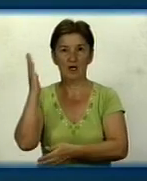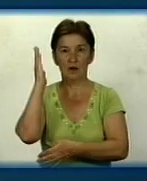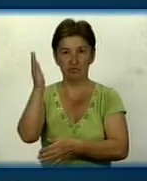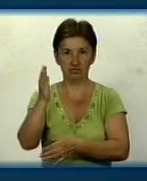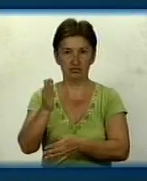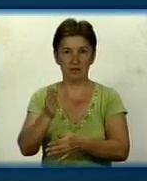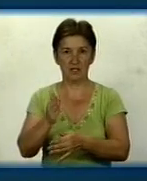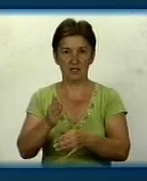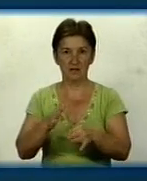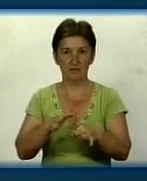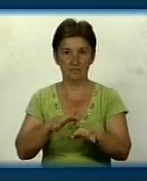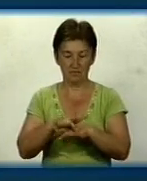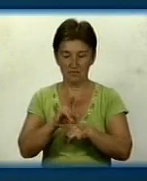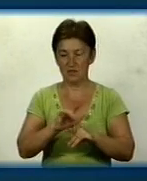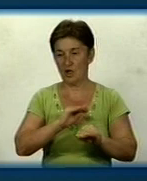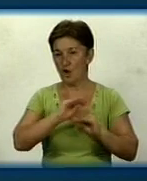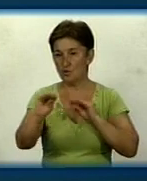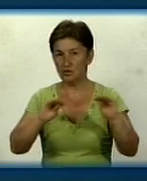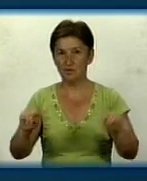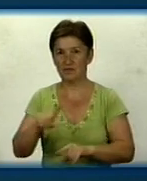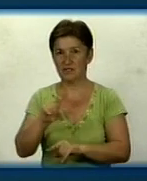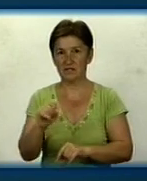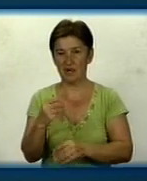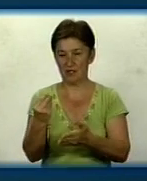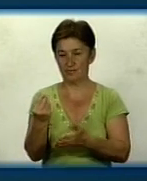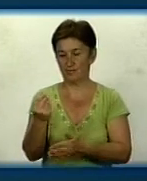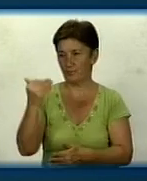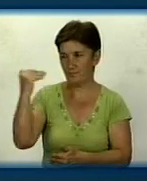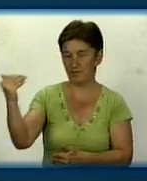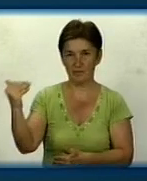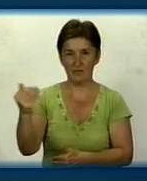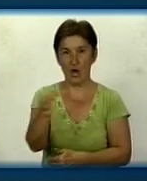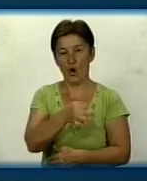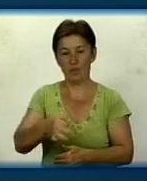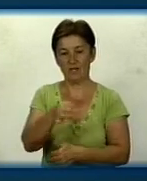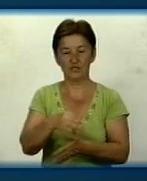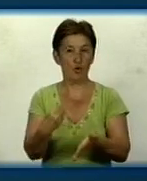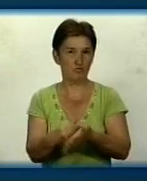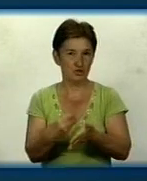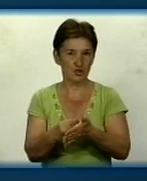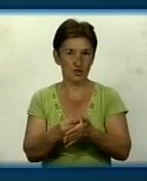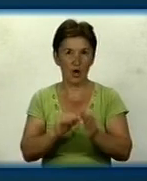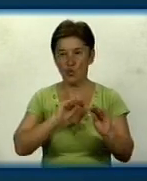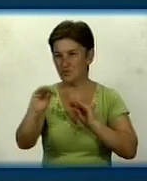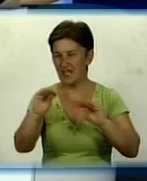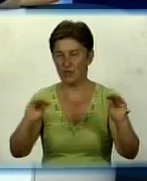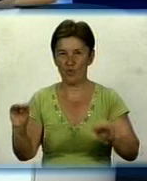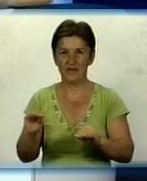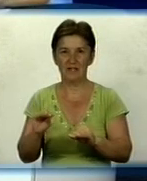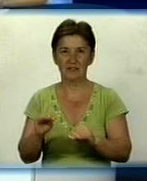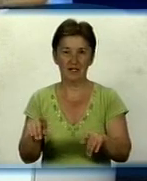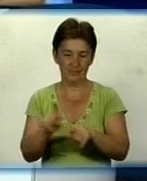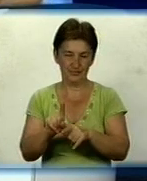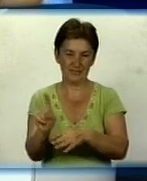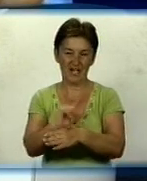і відповідно фінансування, і встановлення за кошти обласної ради, обласного бюджету встановлення таких от лічильників. Олександр Олександрович,